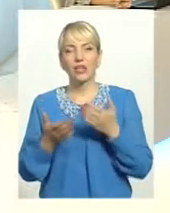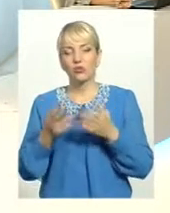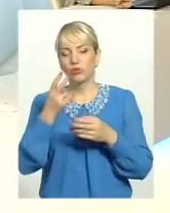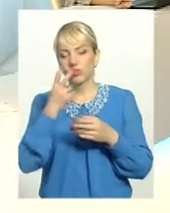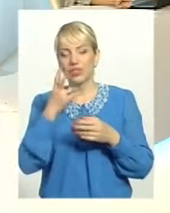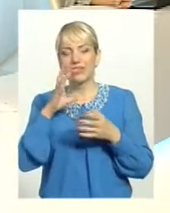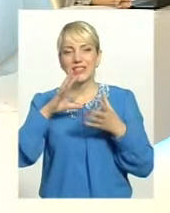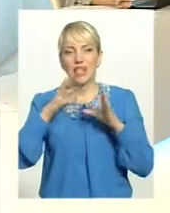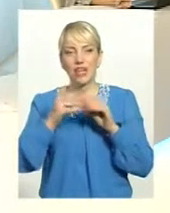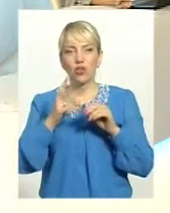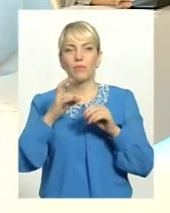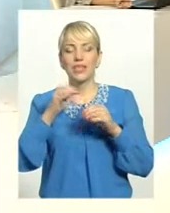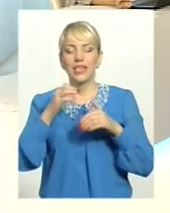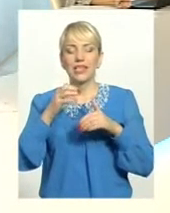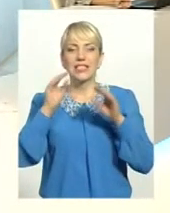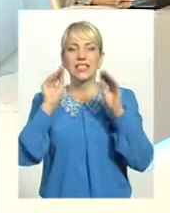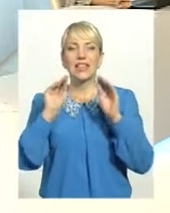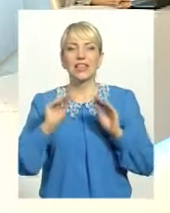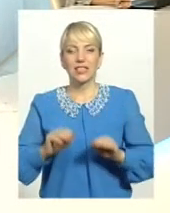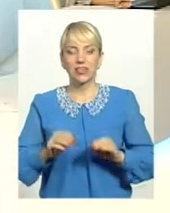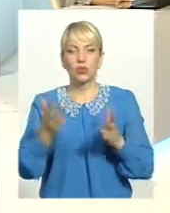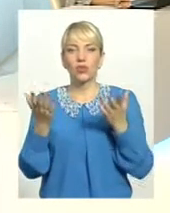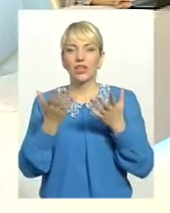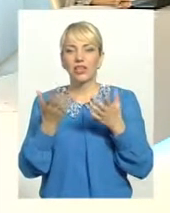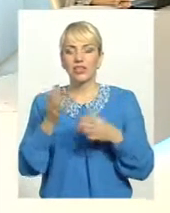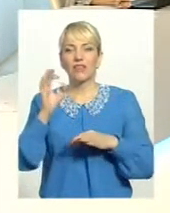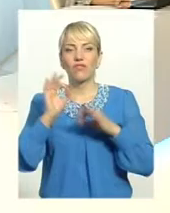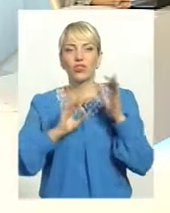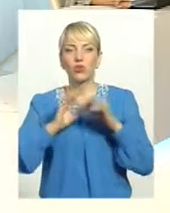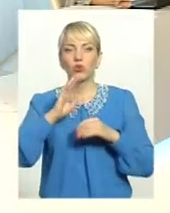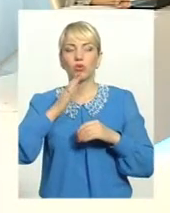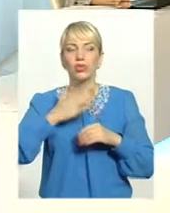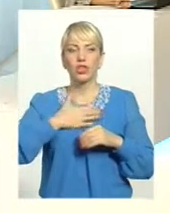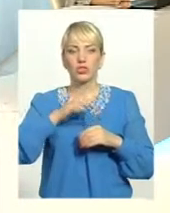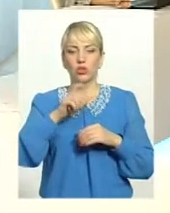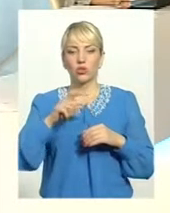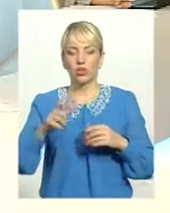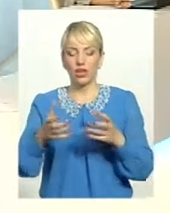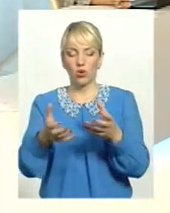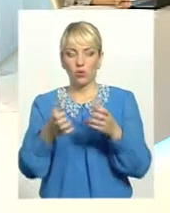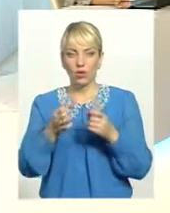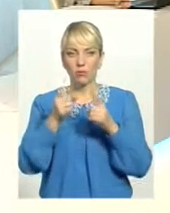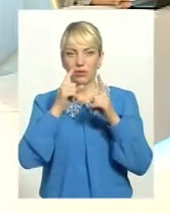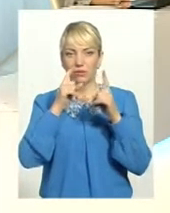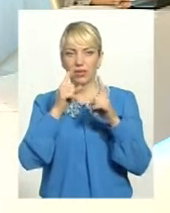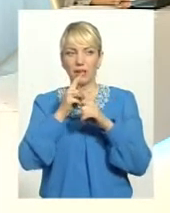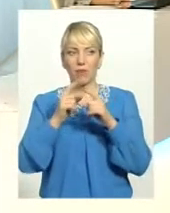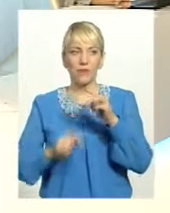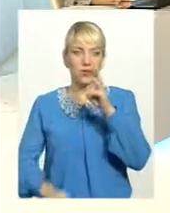які маємо, який відсоток наших людей отримують мінімальну заробітну?